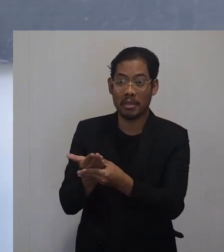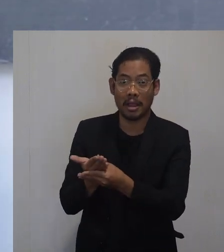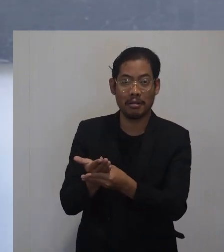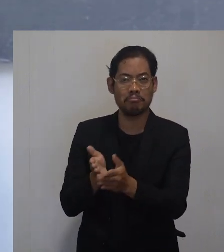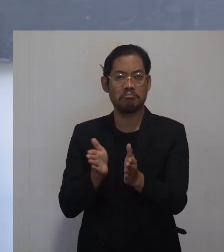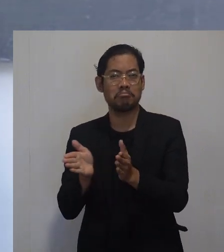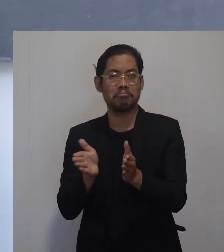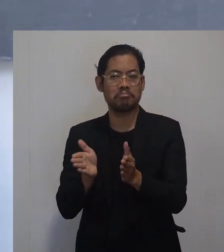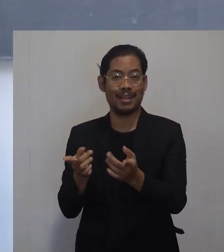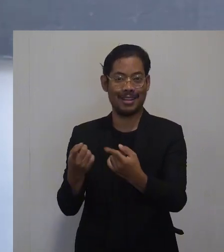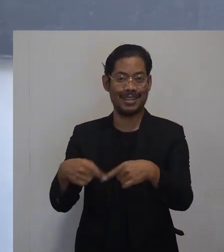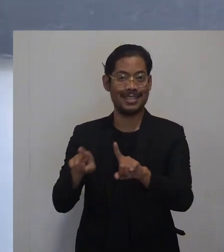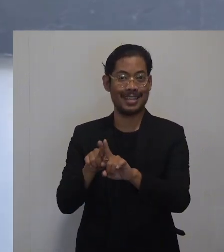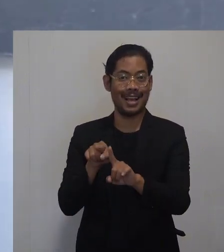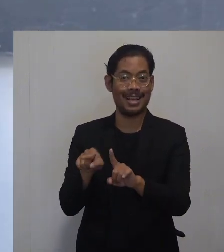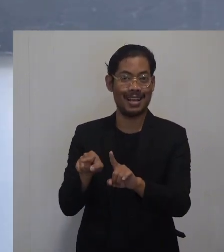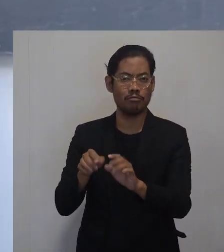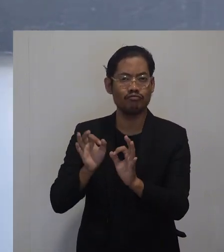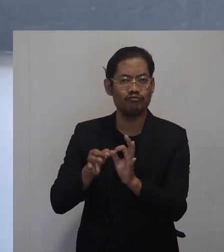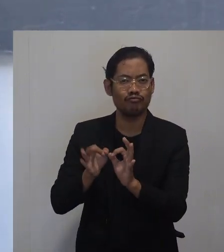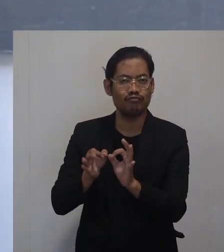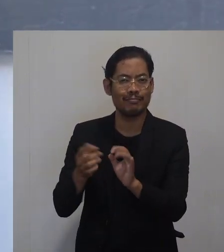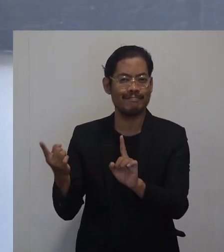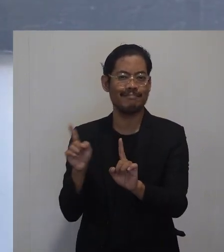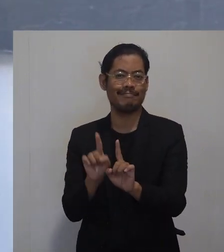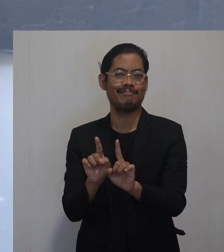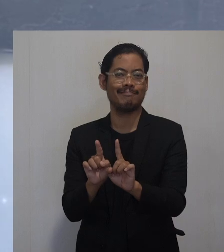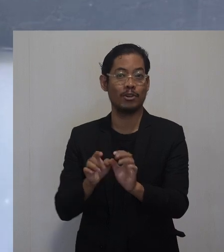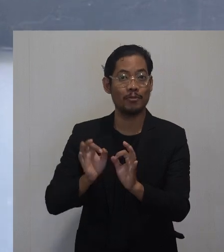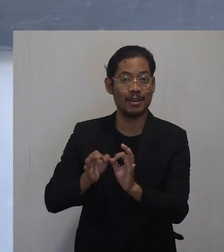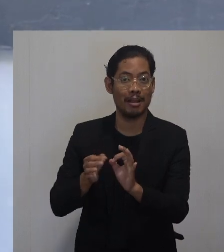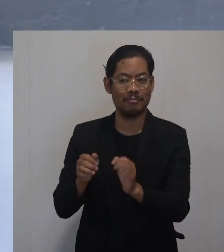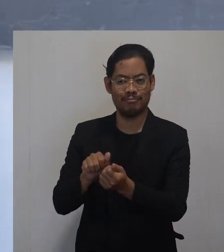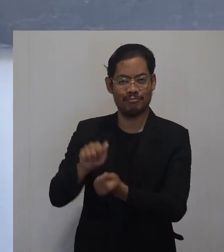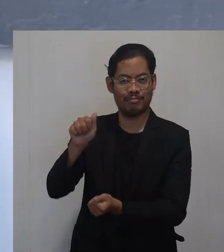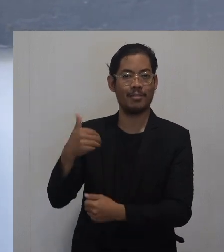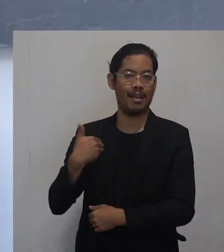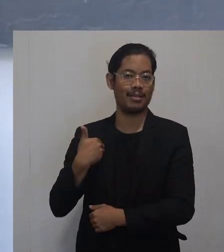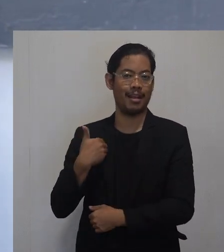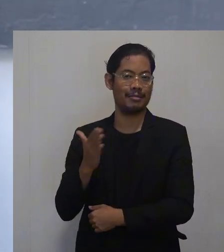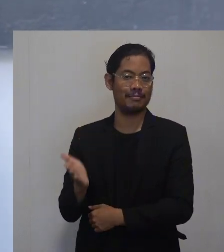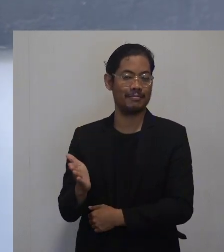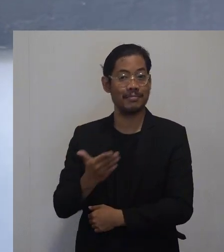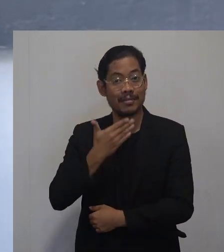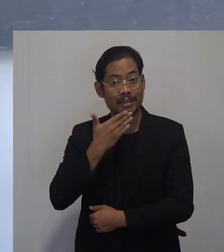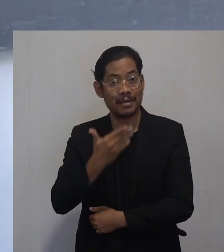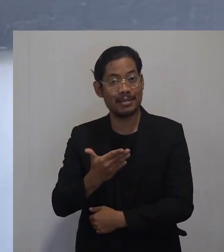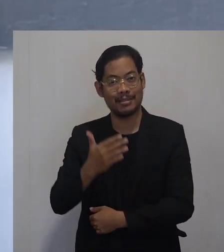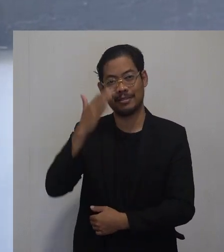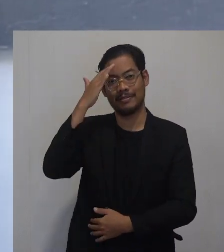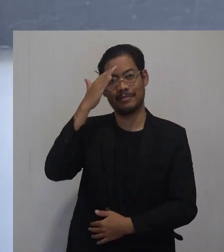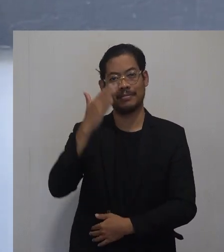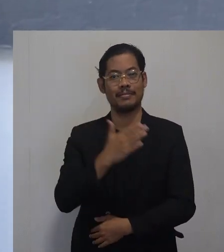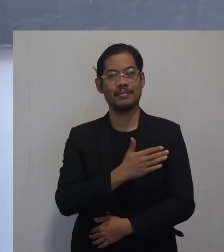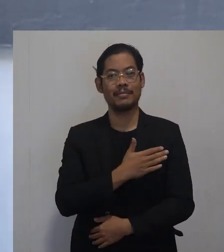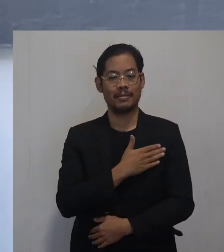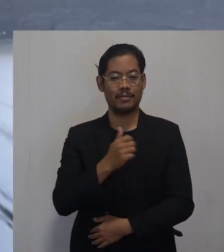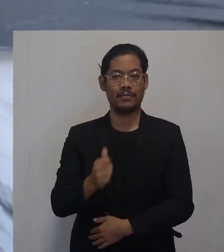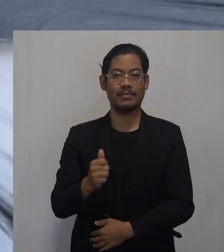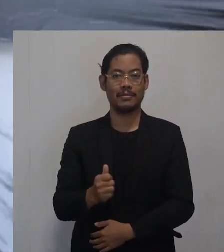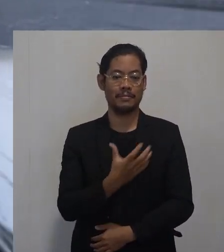sehingga mendapatkan pendamping jurubahasa isyarat yang sudah bersertifikat. Terima kasih, hirukala,